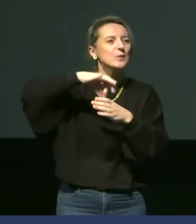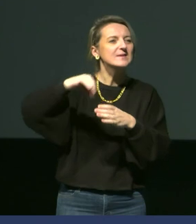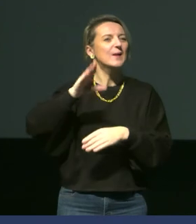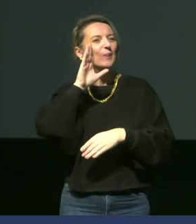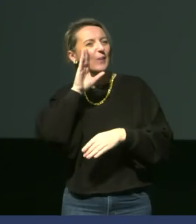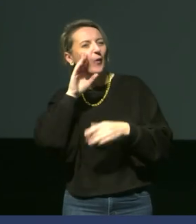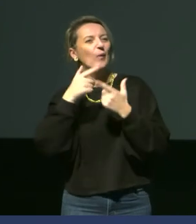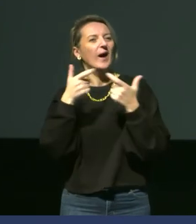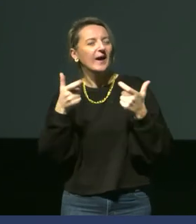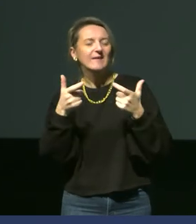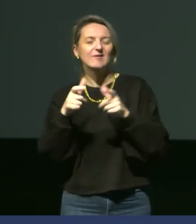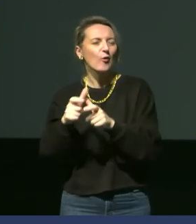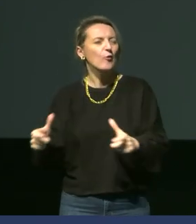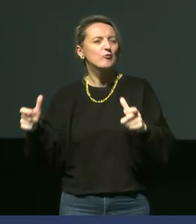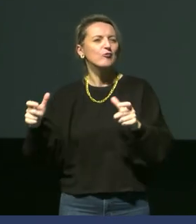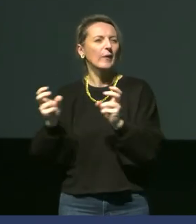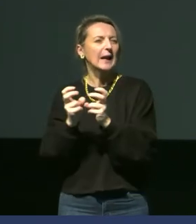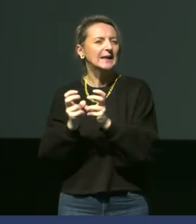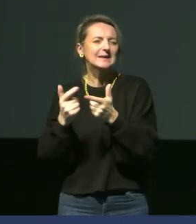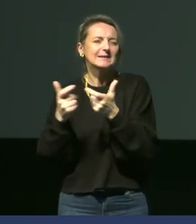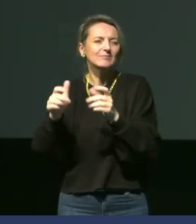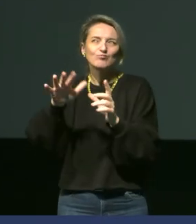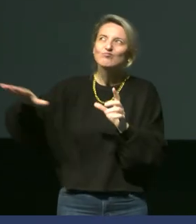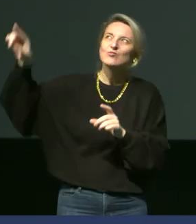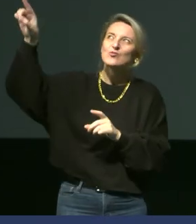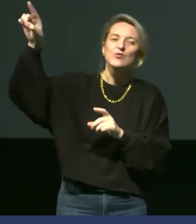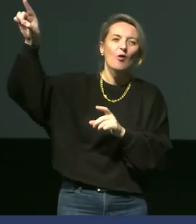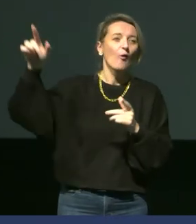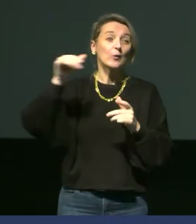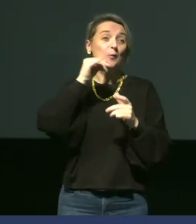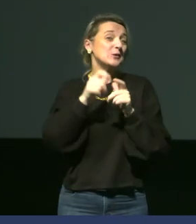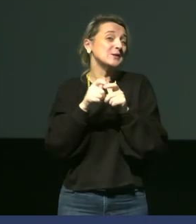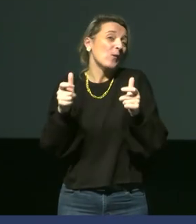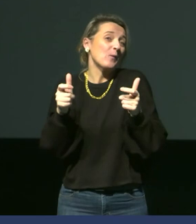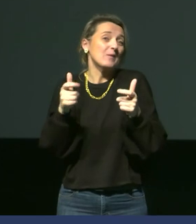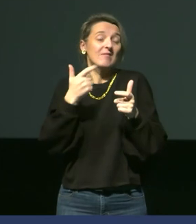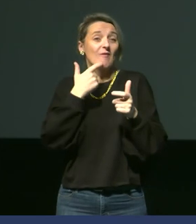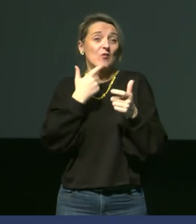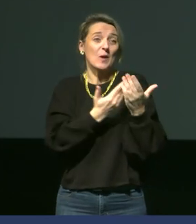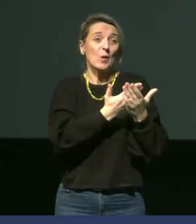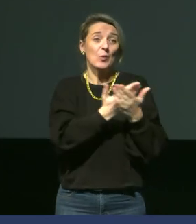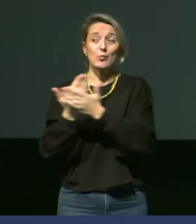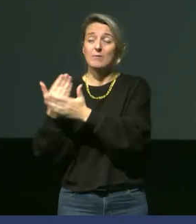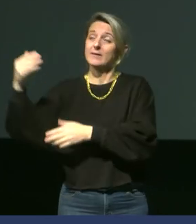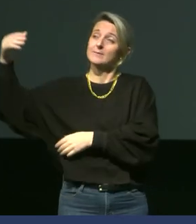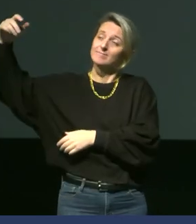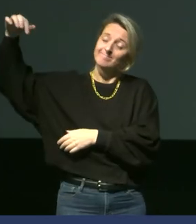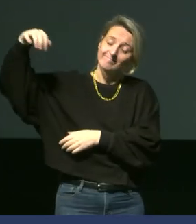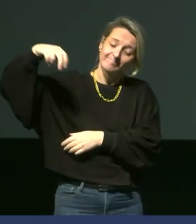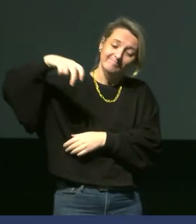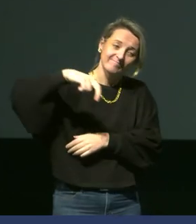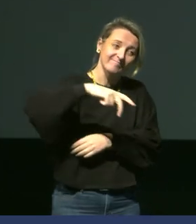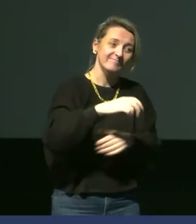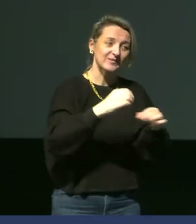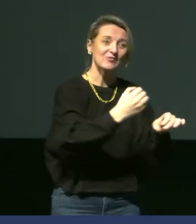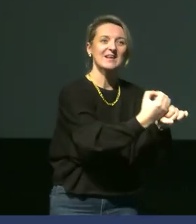le garage la centrale tout ce qu'il faut pour faire fonctionner une petite société donc tous les matins on descend sur la colonie on fait notre travail puis le